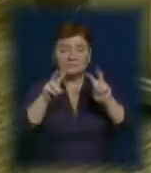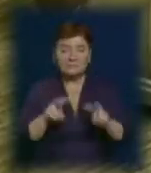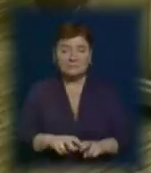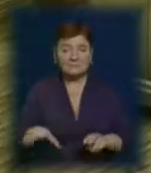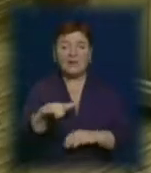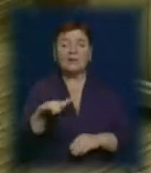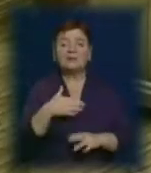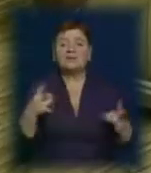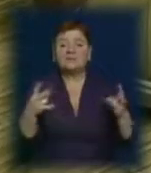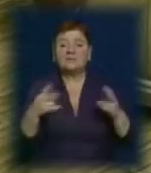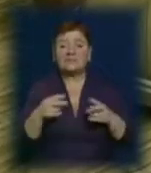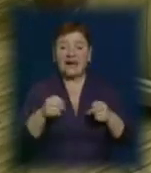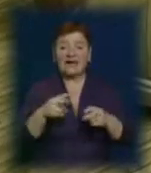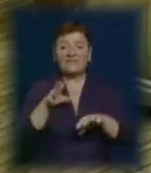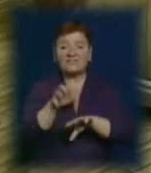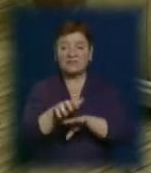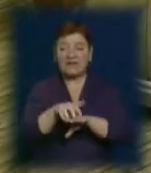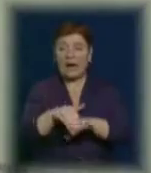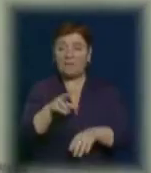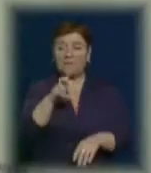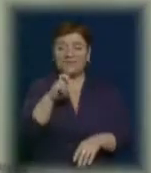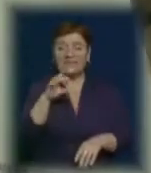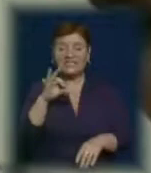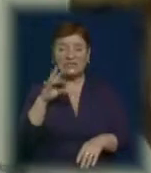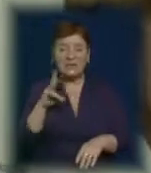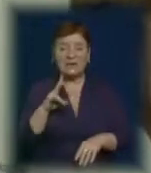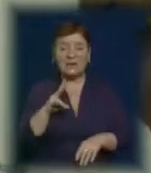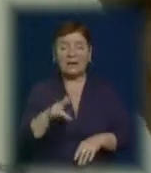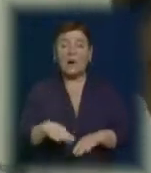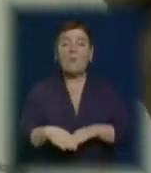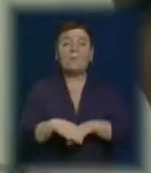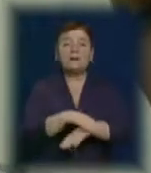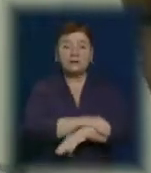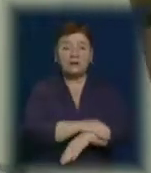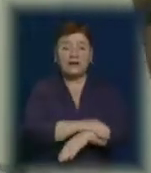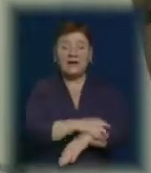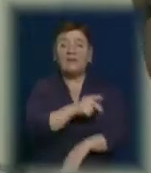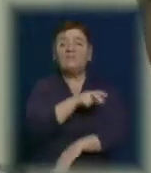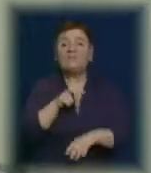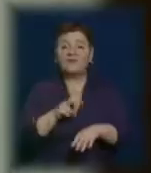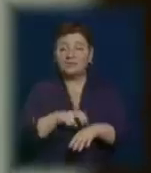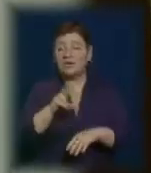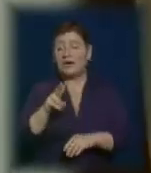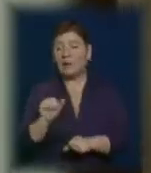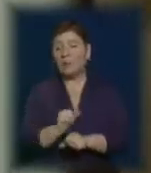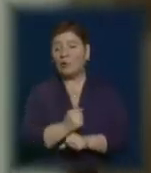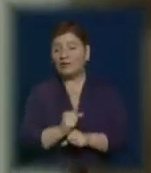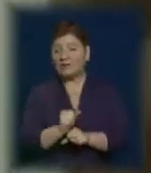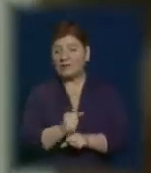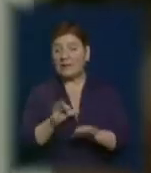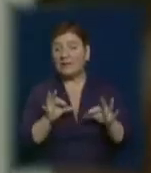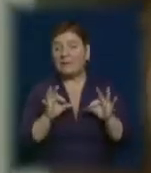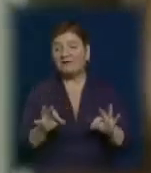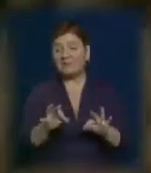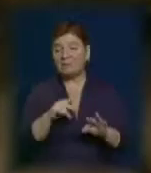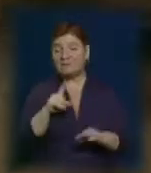також придбав спеціальне взуття, бандажі та панчохи. Крім того, закордонні медики навчили хлопця, як боротися з недугою та правилом